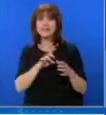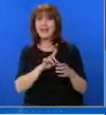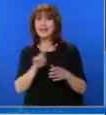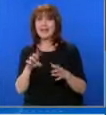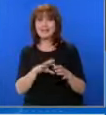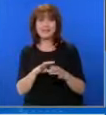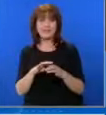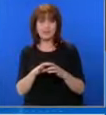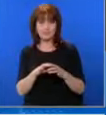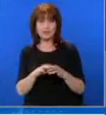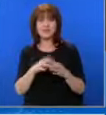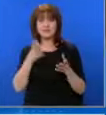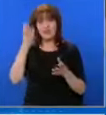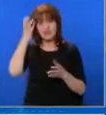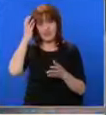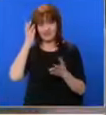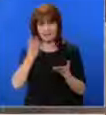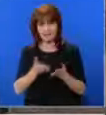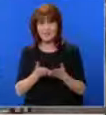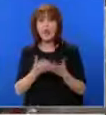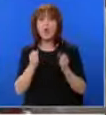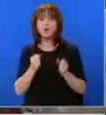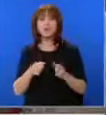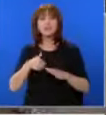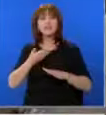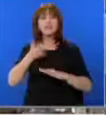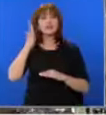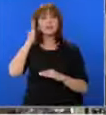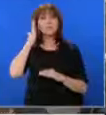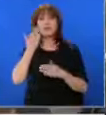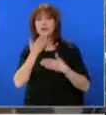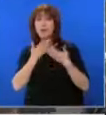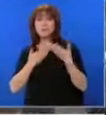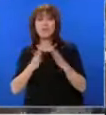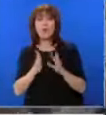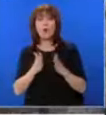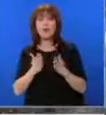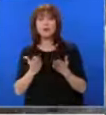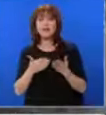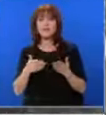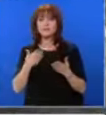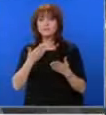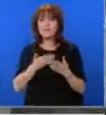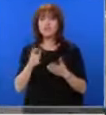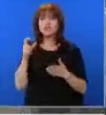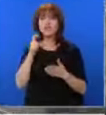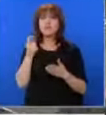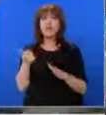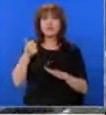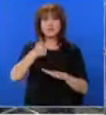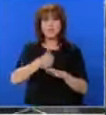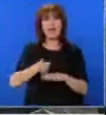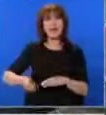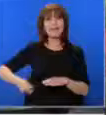политически обстоятелства държавите от Алианса. Очаква се външните министри да обсъдят и кой ще бъде наследникът на Столтенбарк на поста,